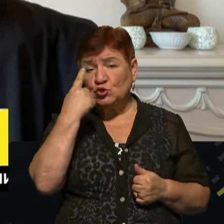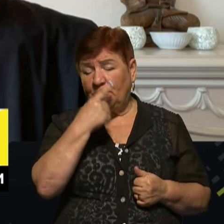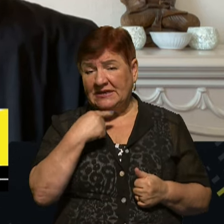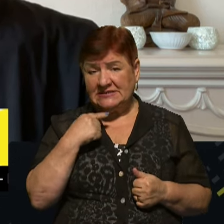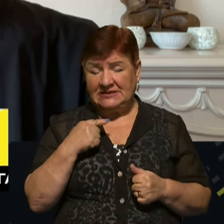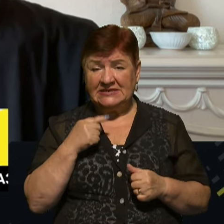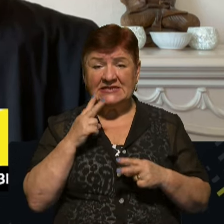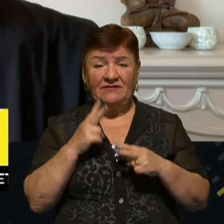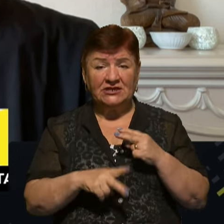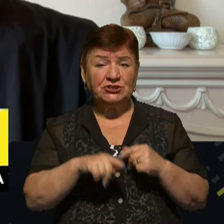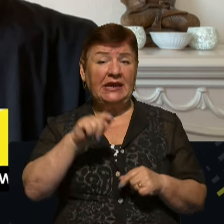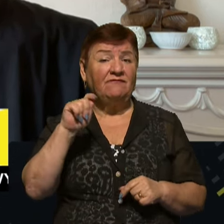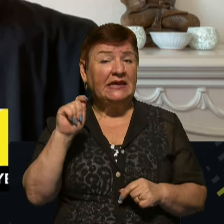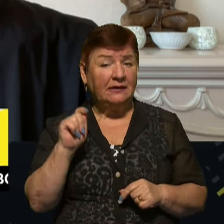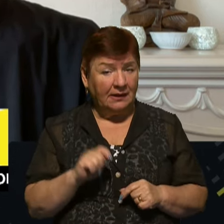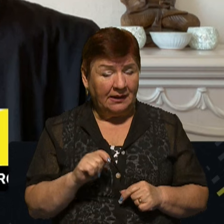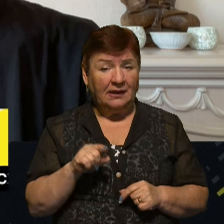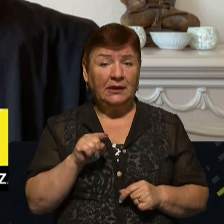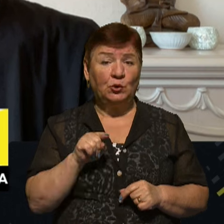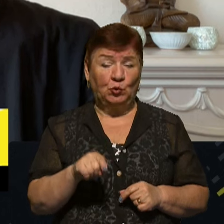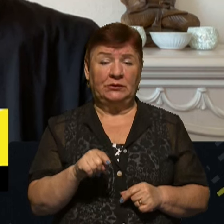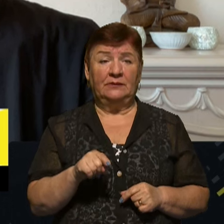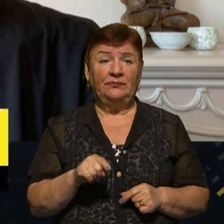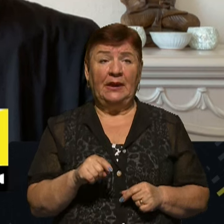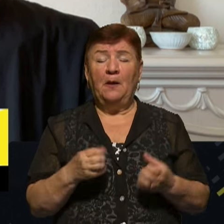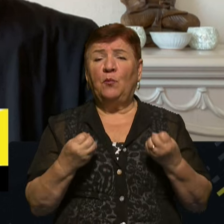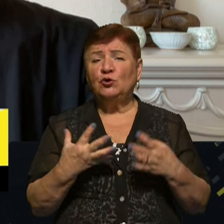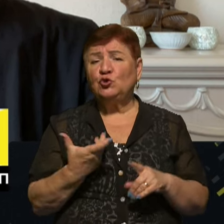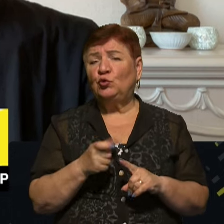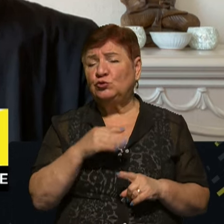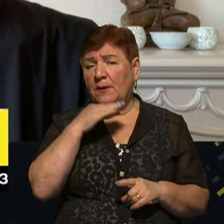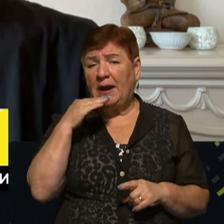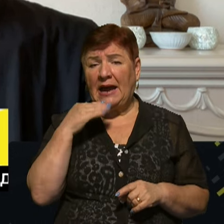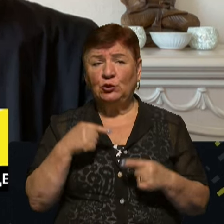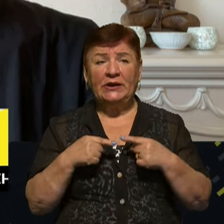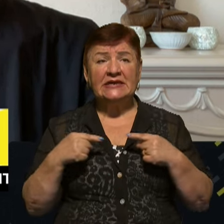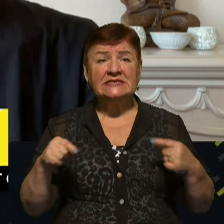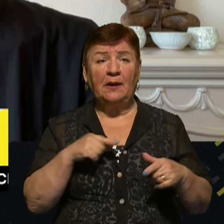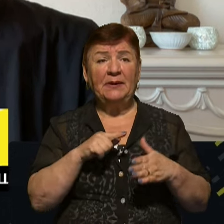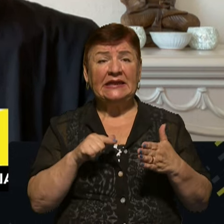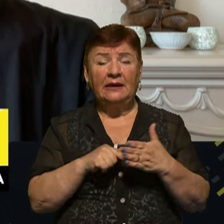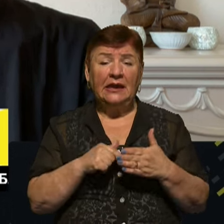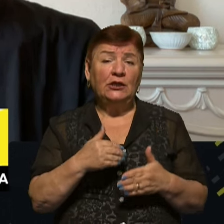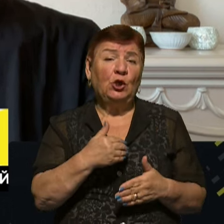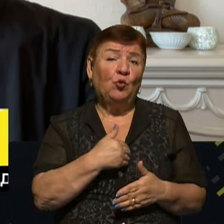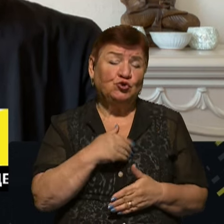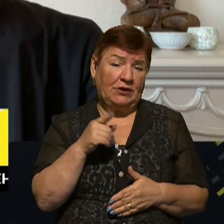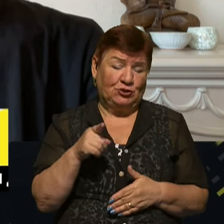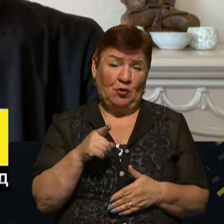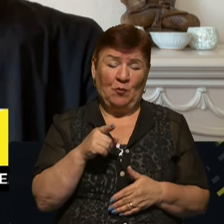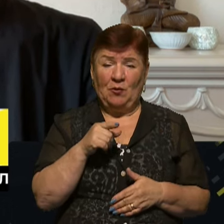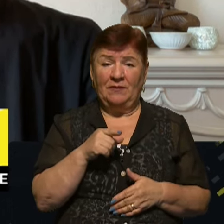завершення війни. І тут просто дуже багато різних епотетиків, можна говорити, не хочу на цьому спокулювати.